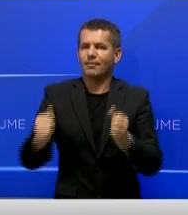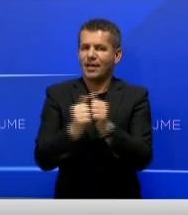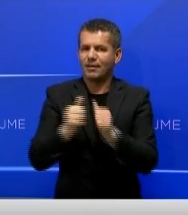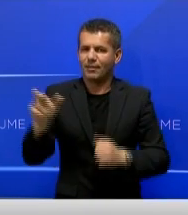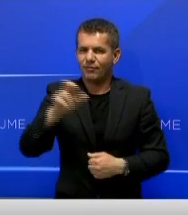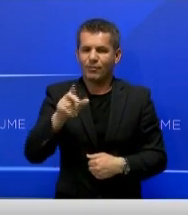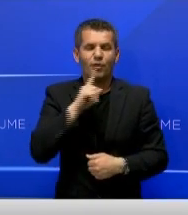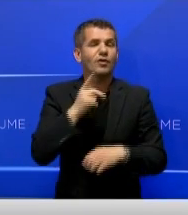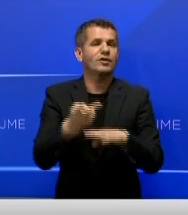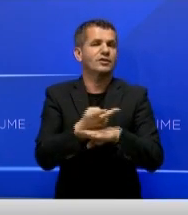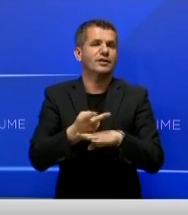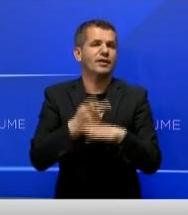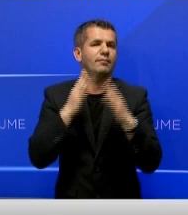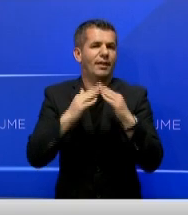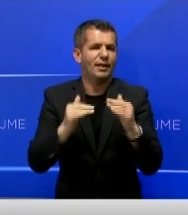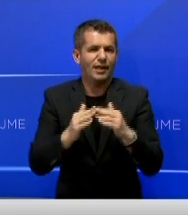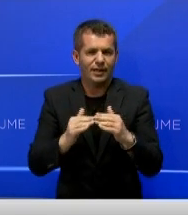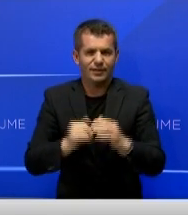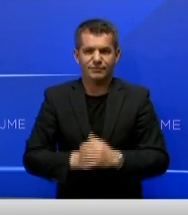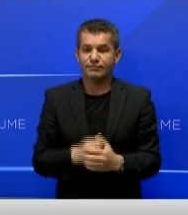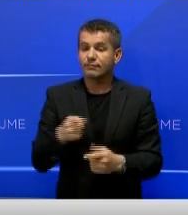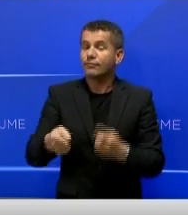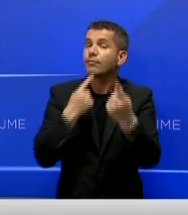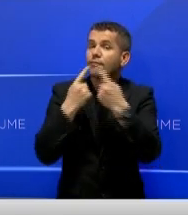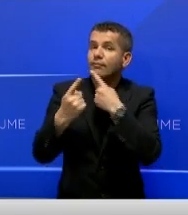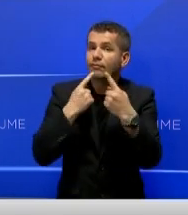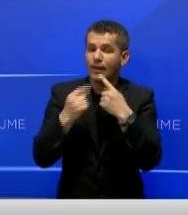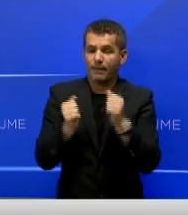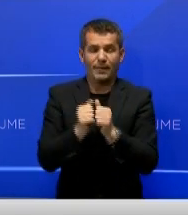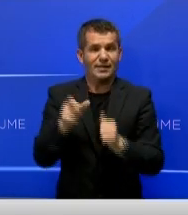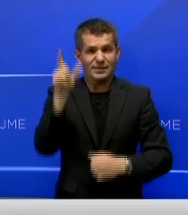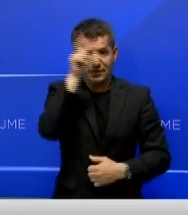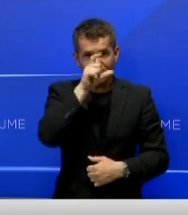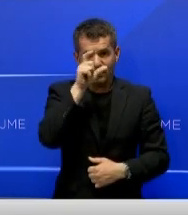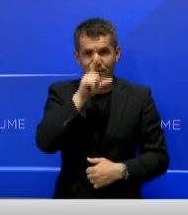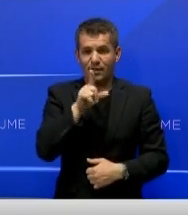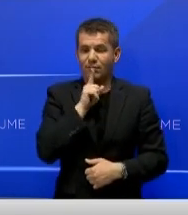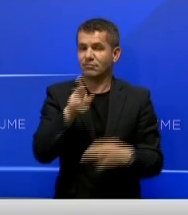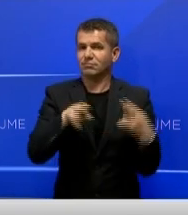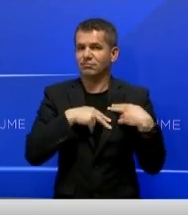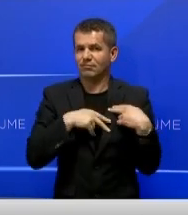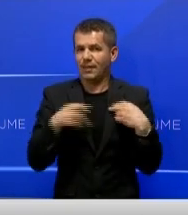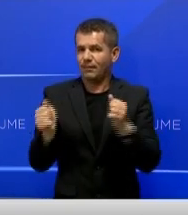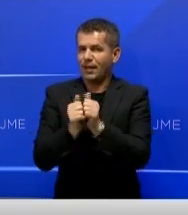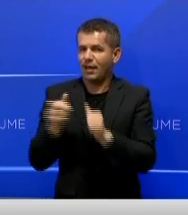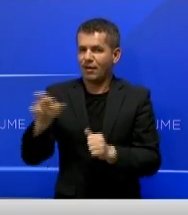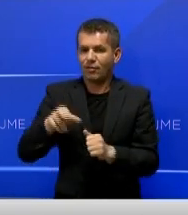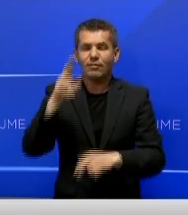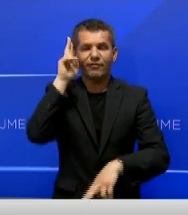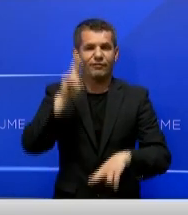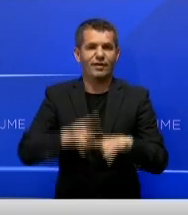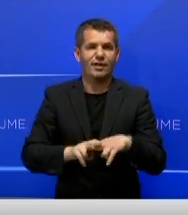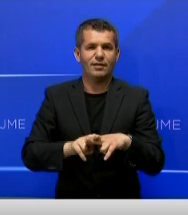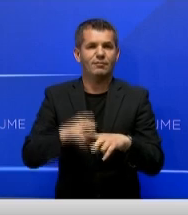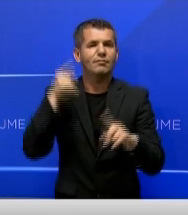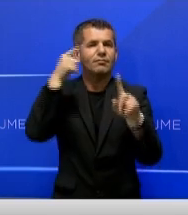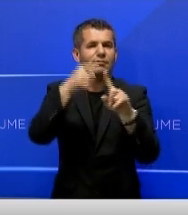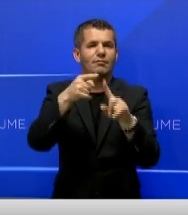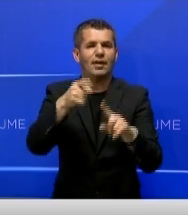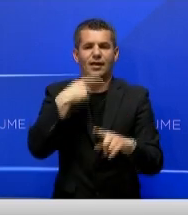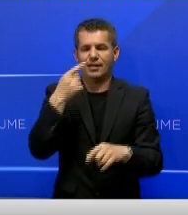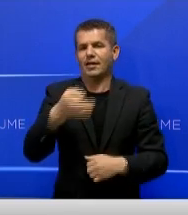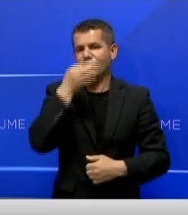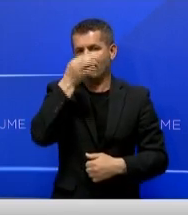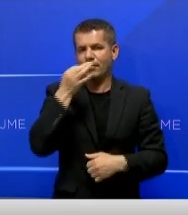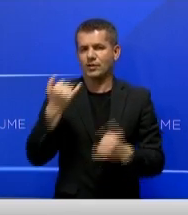për shtetet e Balkanit për endimor. Dialogu i normalizimit me Serbin i udhequr nga B.E. mbetet vendimtar për këtë qëllim thuhet në